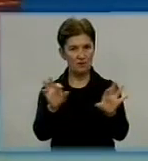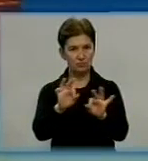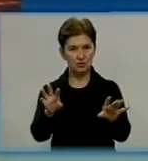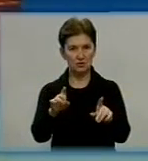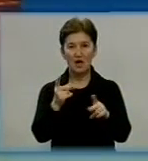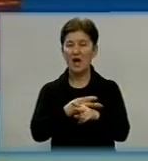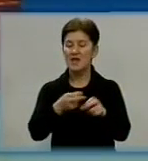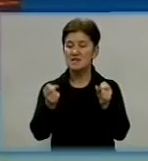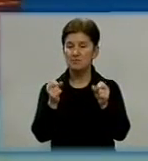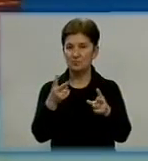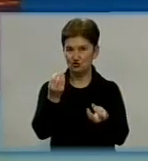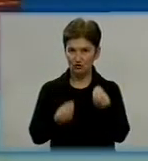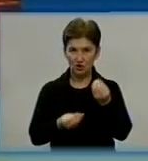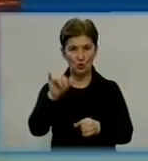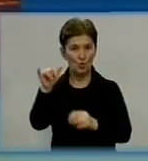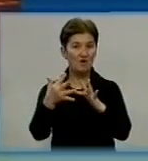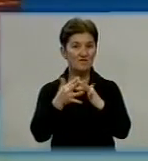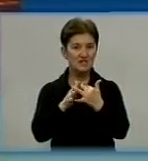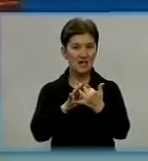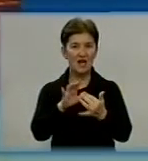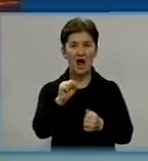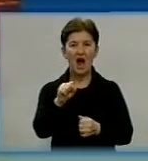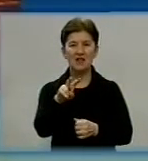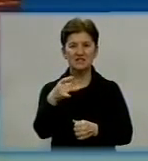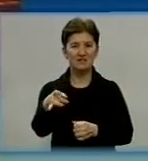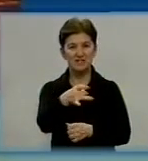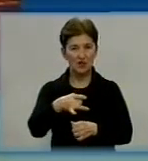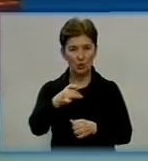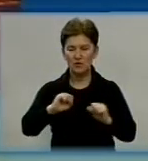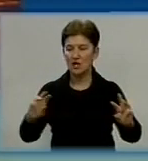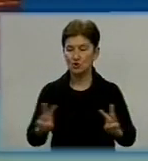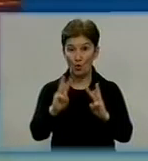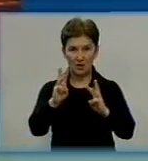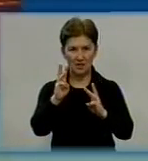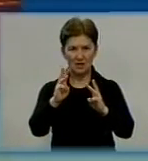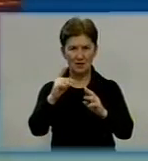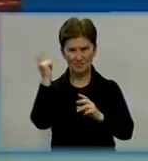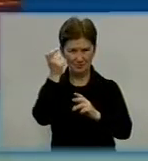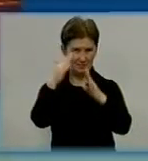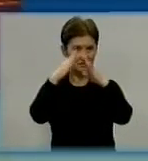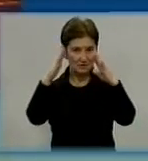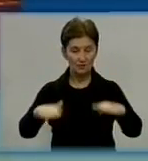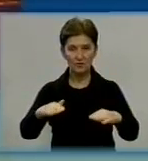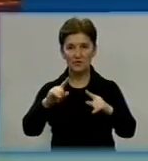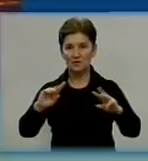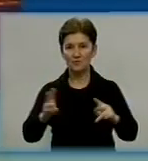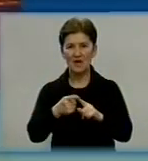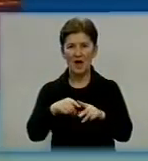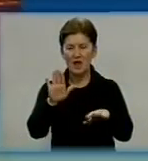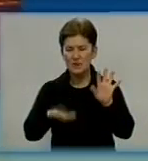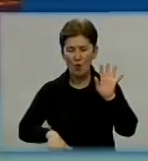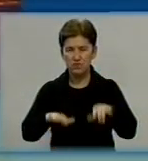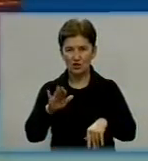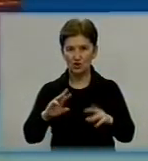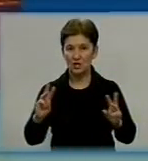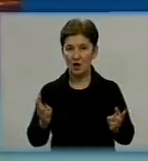Небезпечні ігри. У селі Вищі Верещаки, що в Олександрівському районі згорів приватний будинок. Причиною займання стало необережне поводження